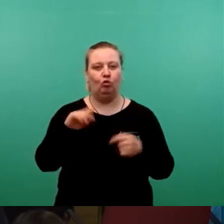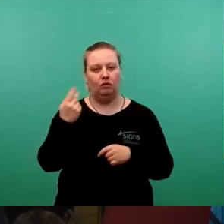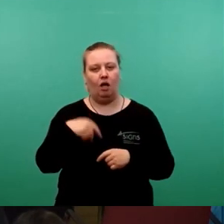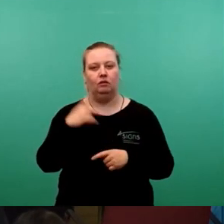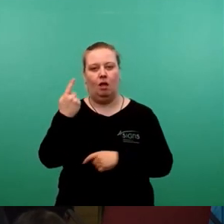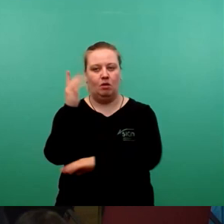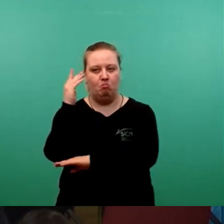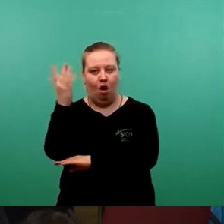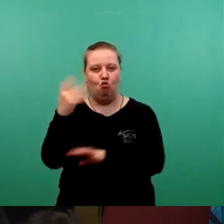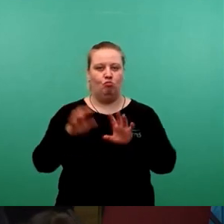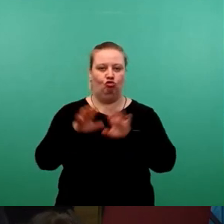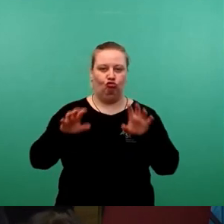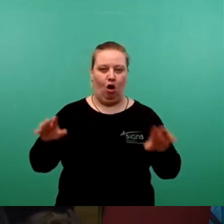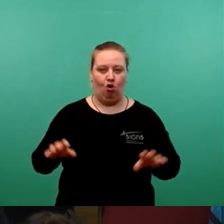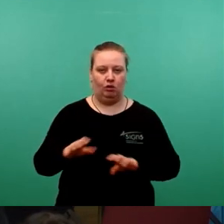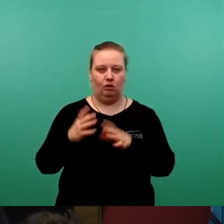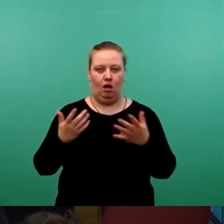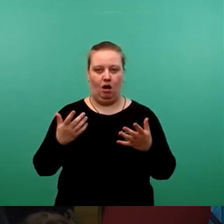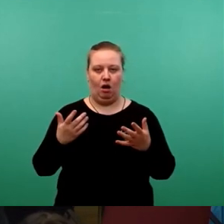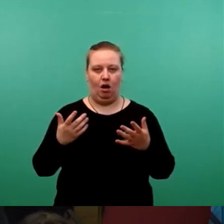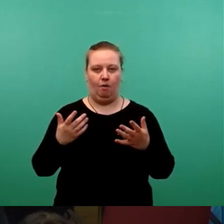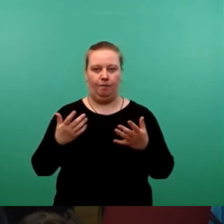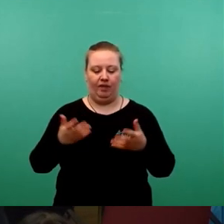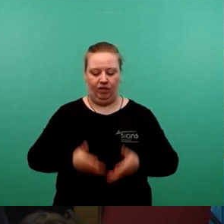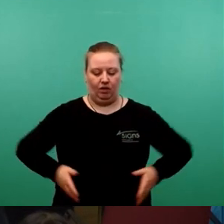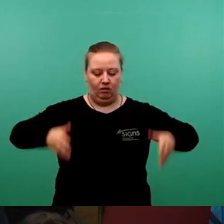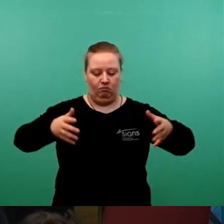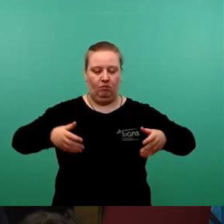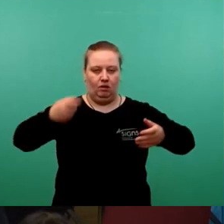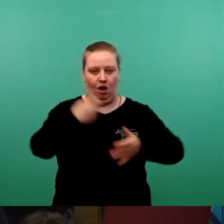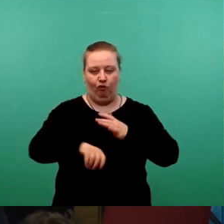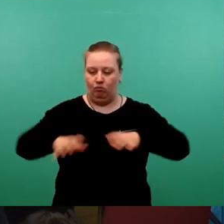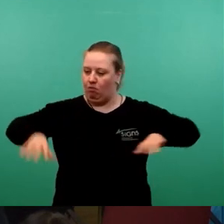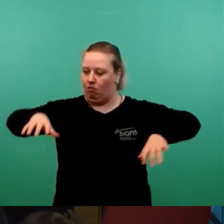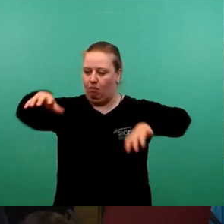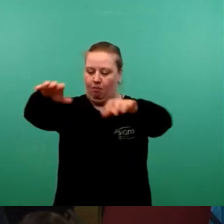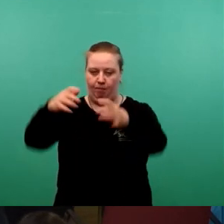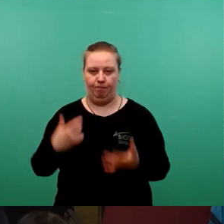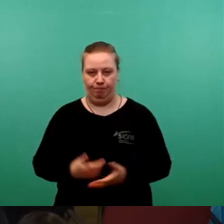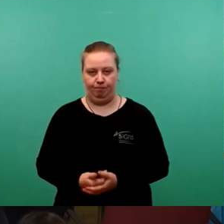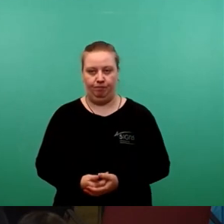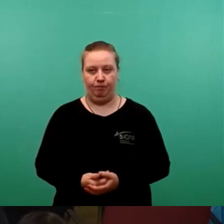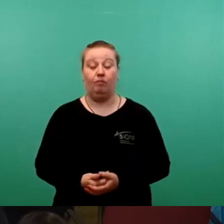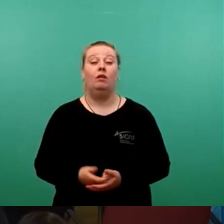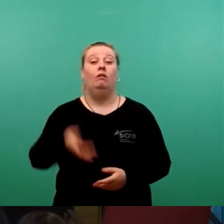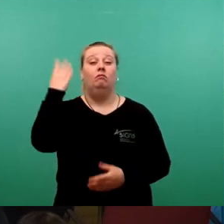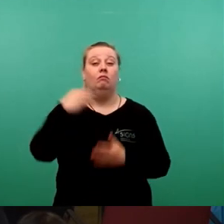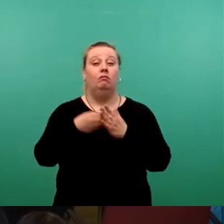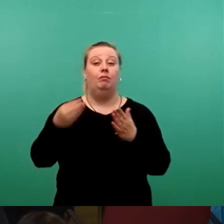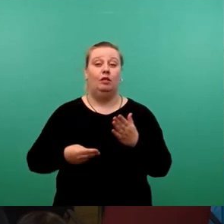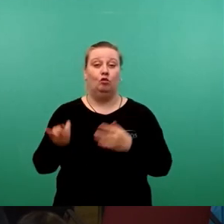und Sträucher in Pflanzkübeln gekauft und auf dem Platz aufgestellt. Eine Petition gab es